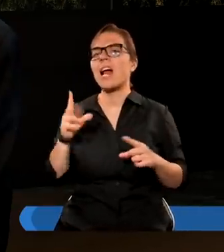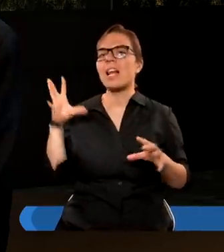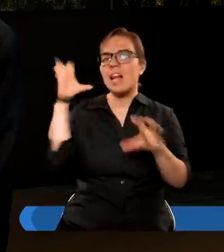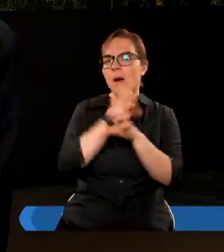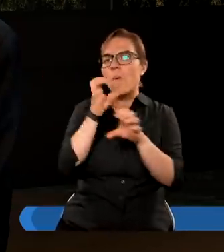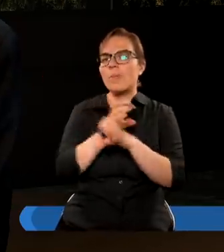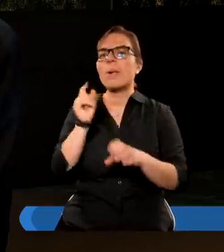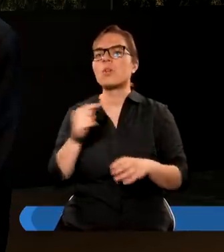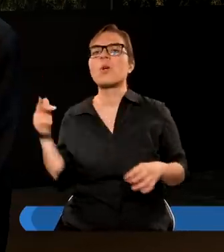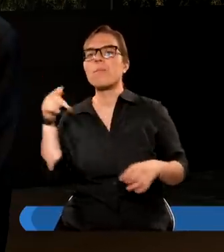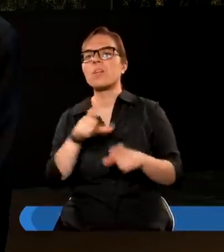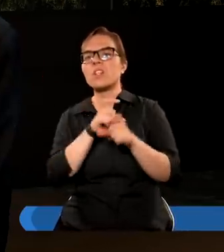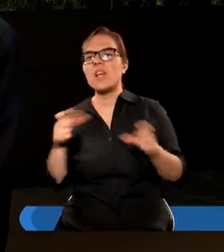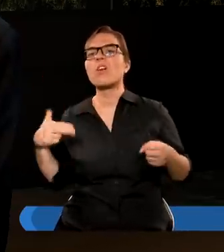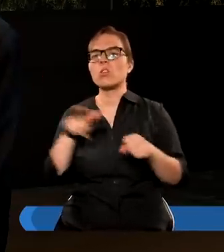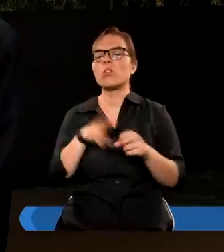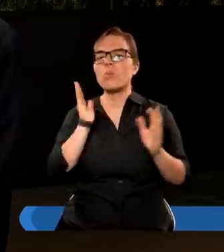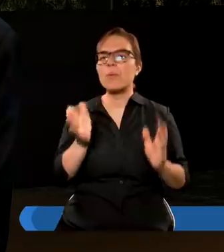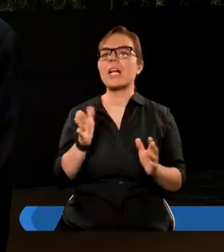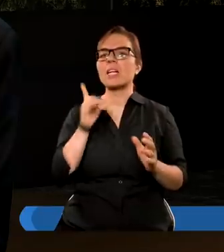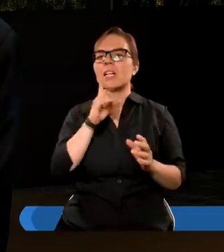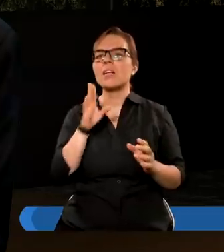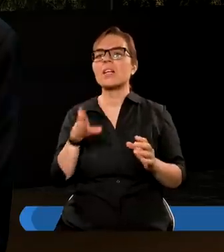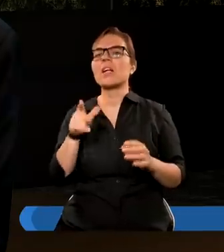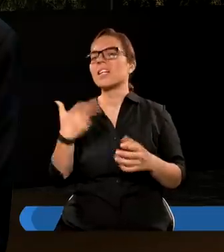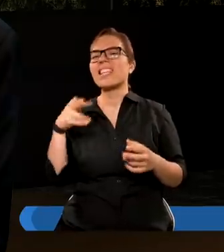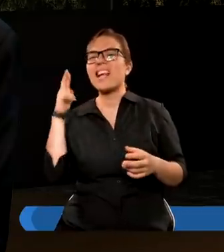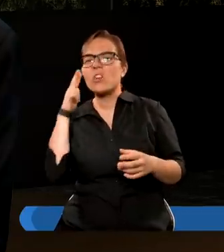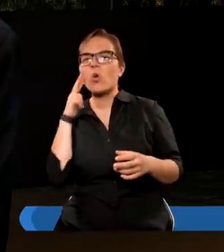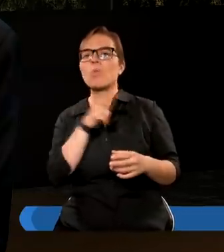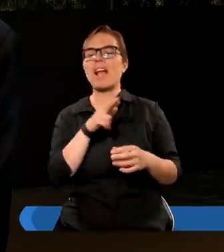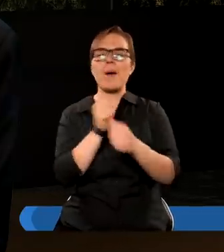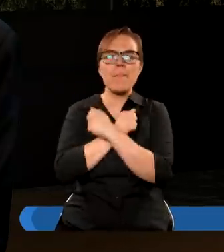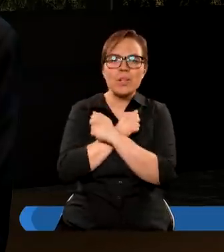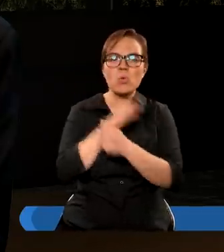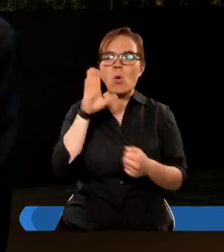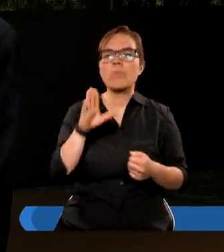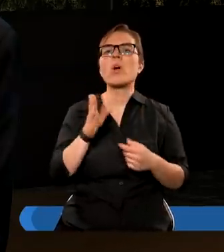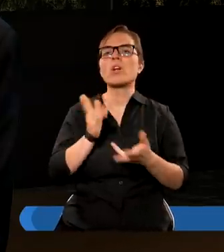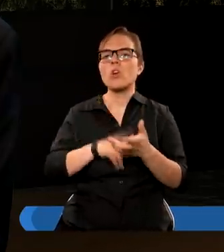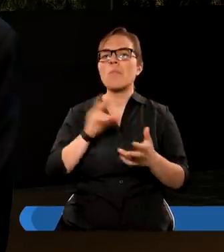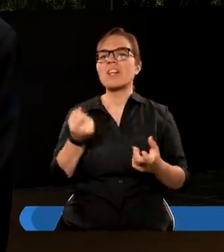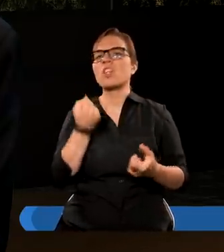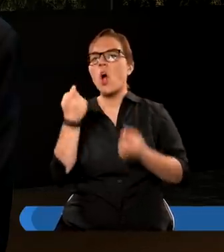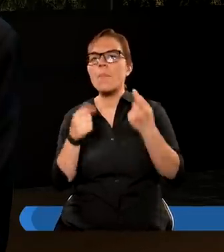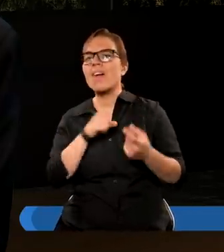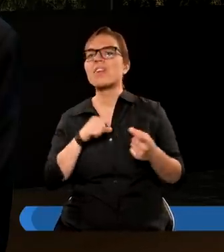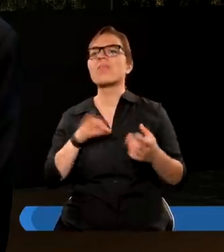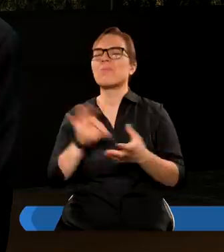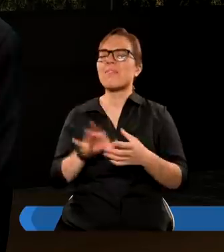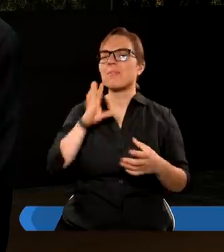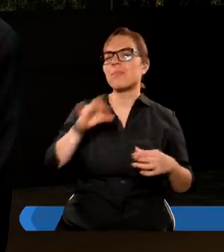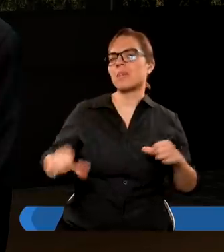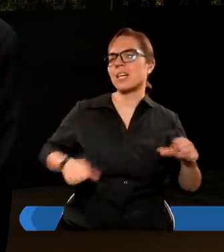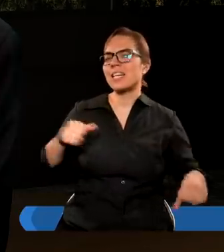zapominamy, że przyjdzie czas, w którym także będzie bardzo niezrozumiała miłość Boża, ale która będzie się objawiała także i w pewien sposób